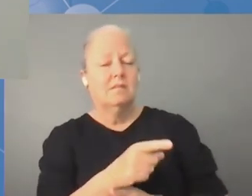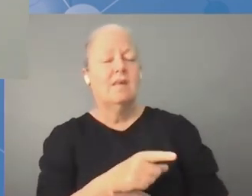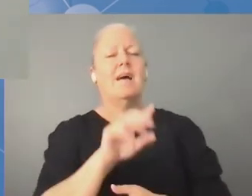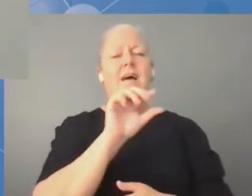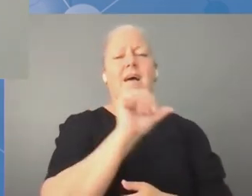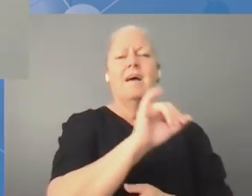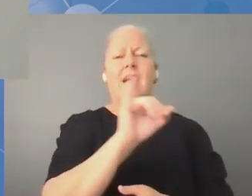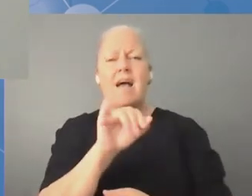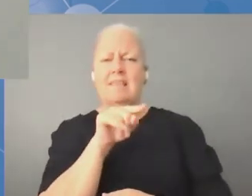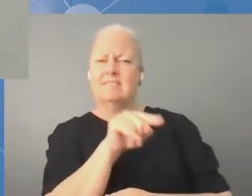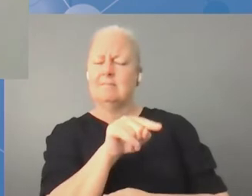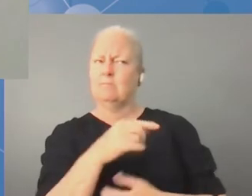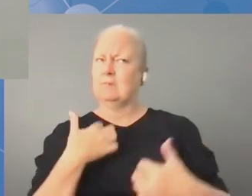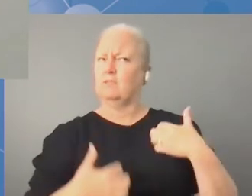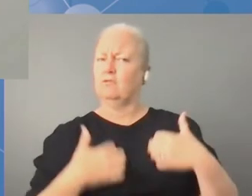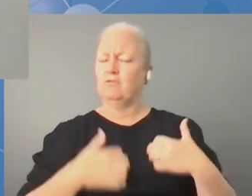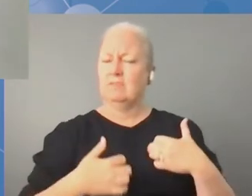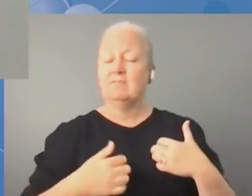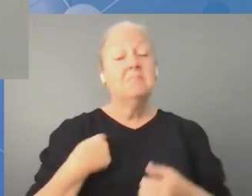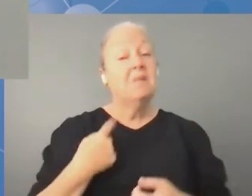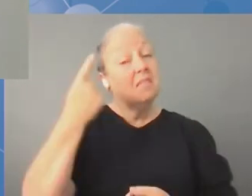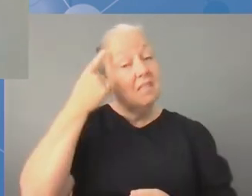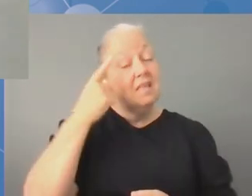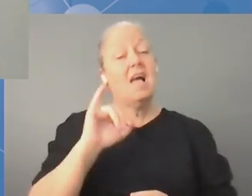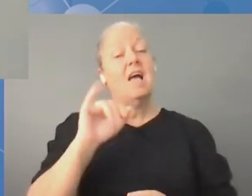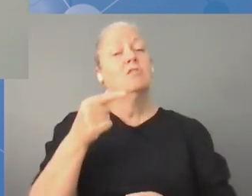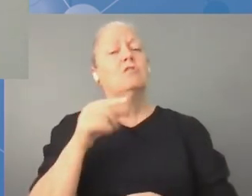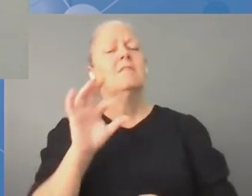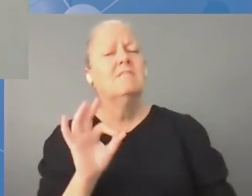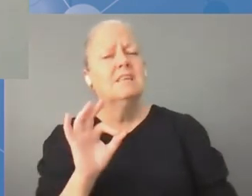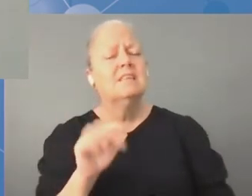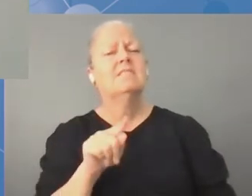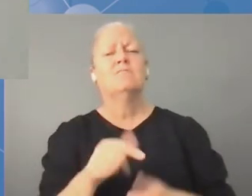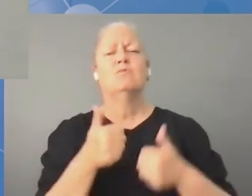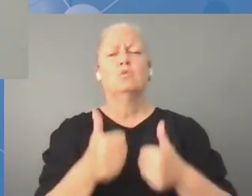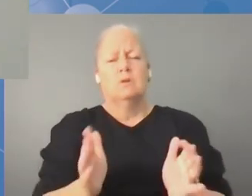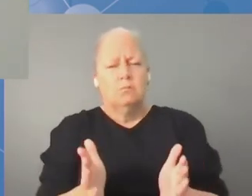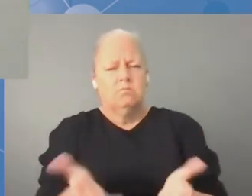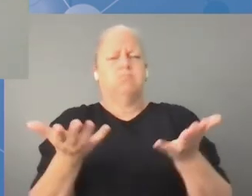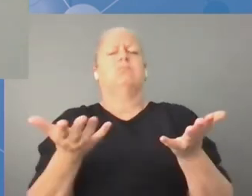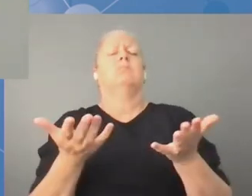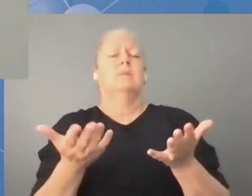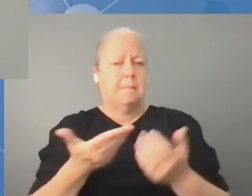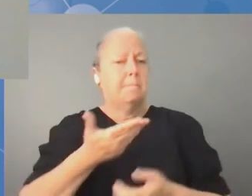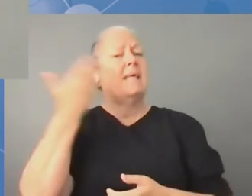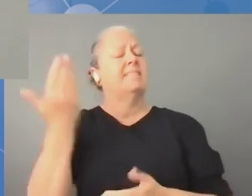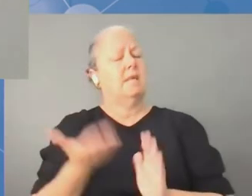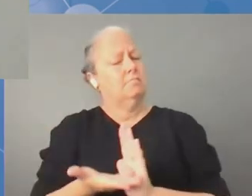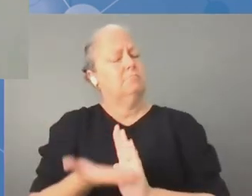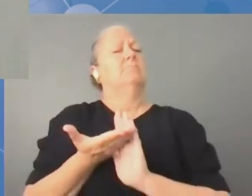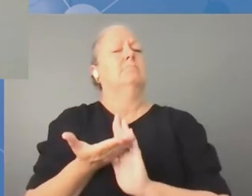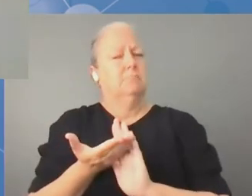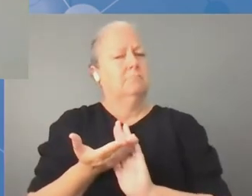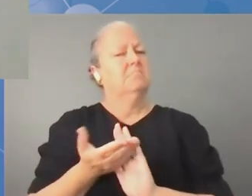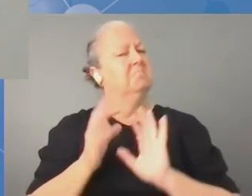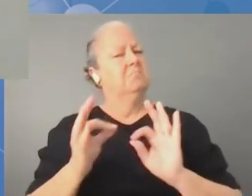nowe tematy, takie na przykład jak temat związany ze sztuczną inteligencją. A zatem myślę, że naprawdę ten szczyt IGF to było